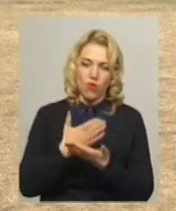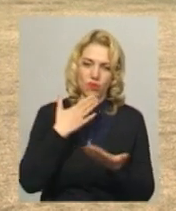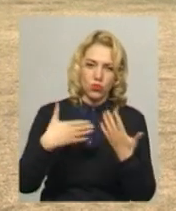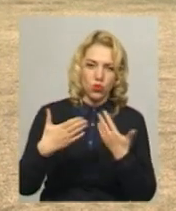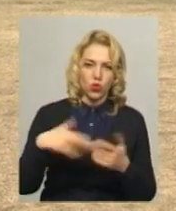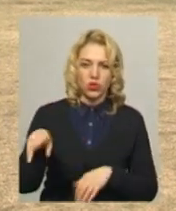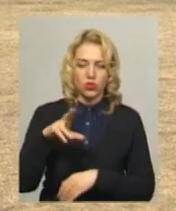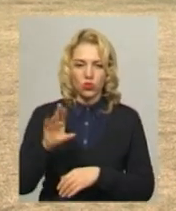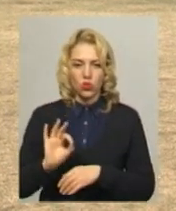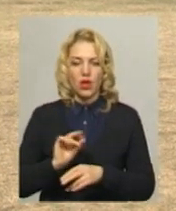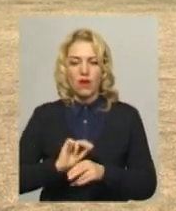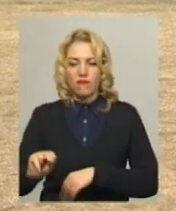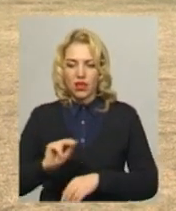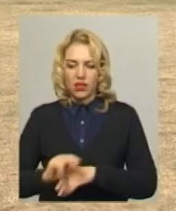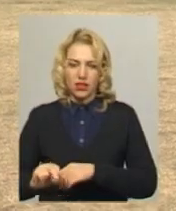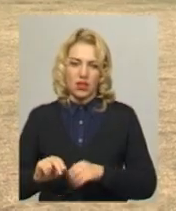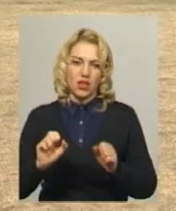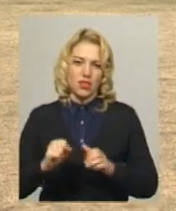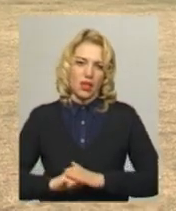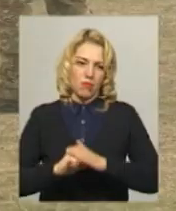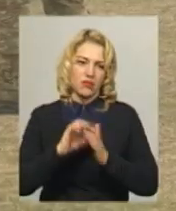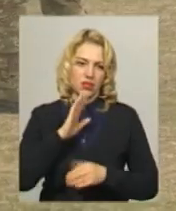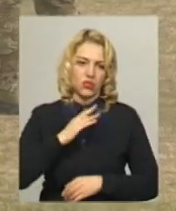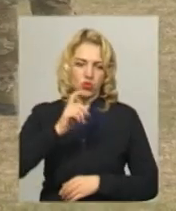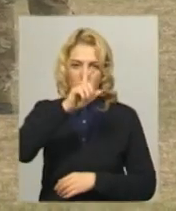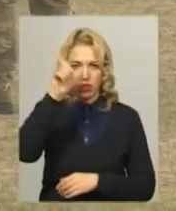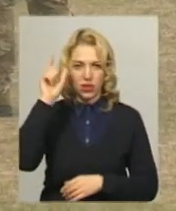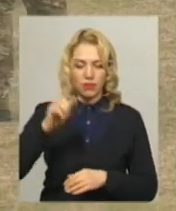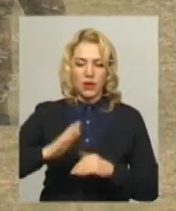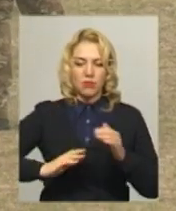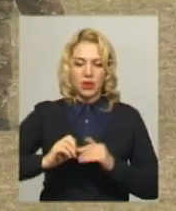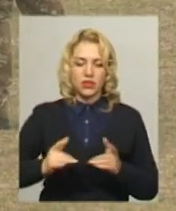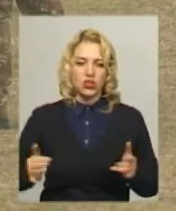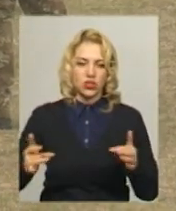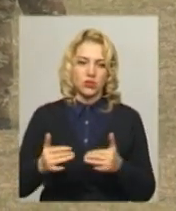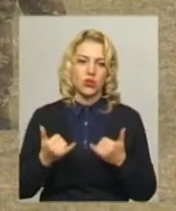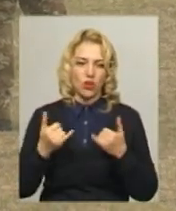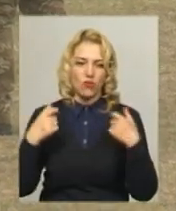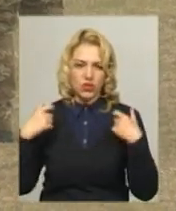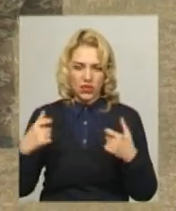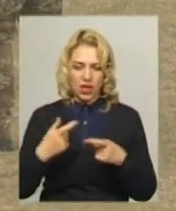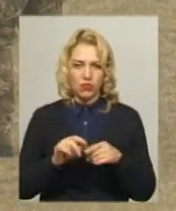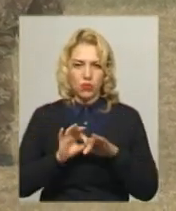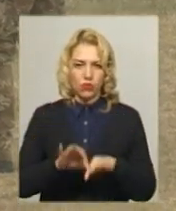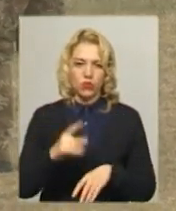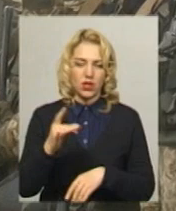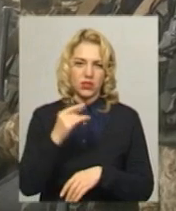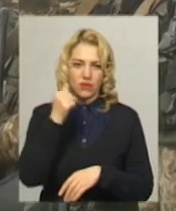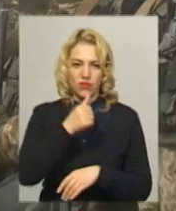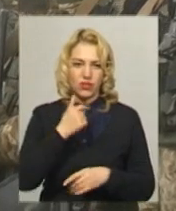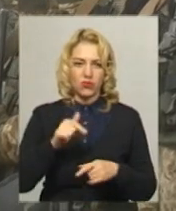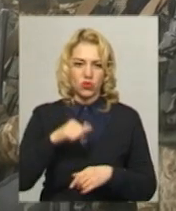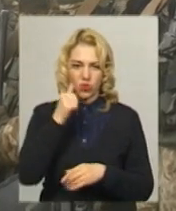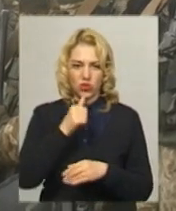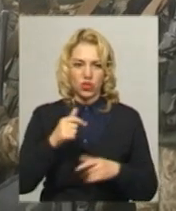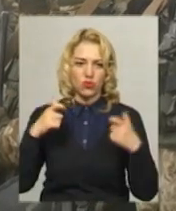викладання, можливо, на базі нашої академії. Практичні збори для офіцерів вогневої підготовки проводять раз на рік. Цьогоріч офіцерів